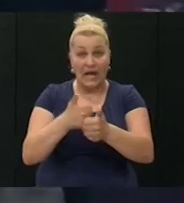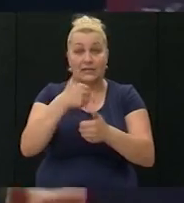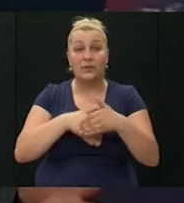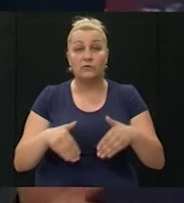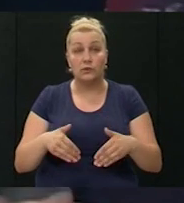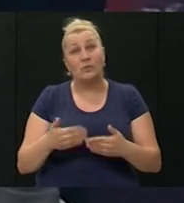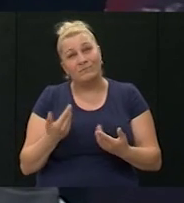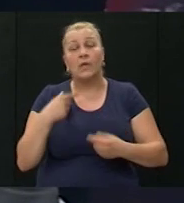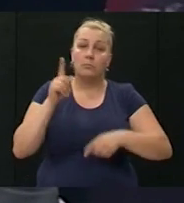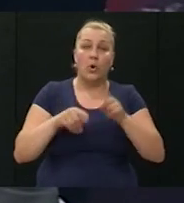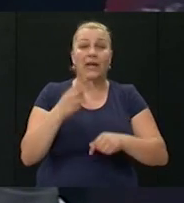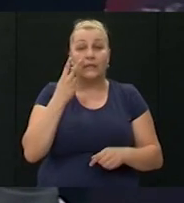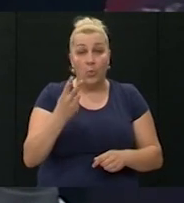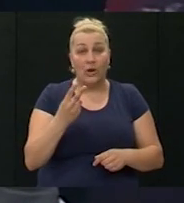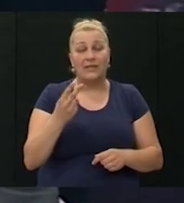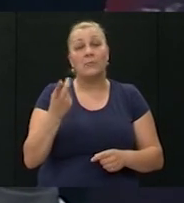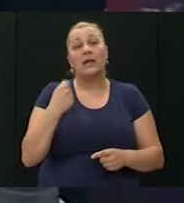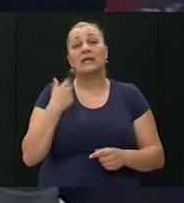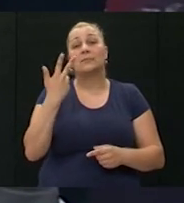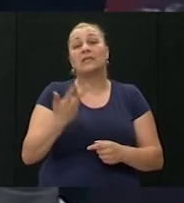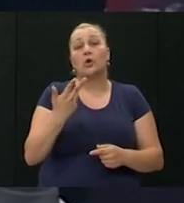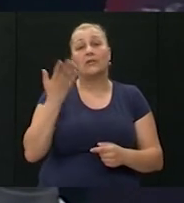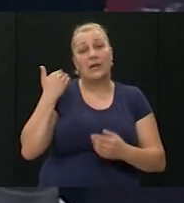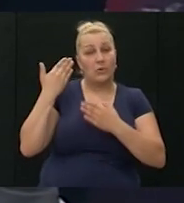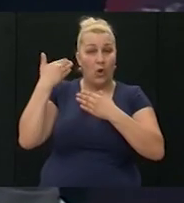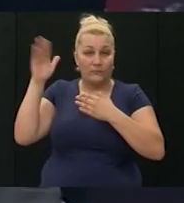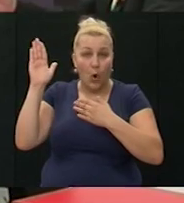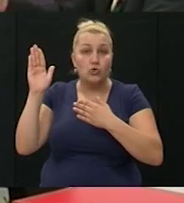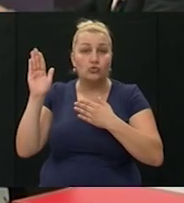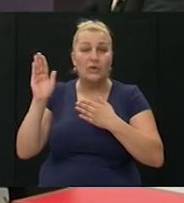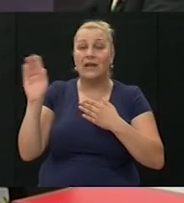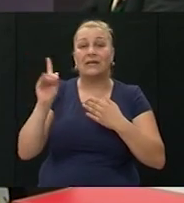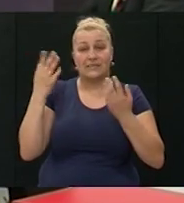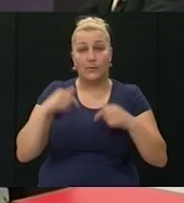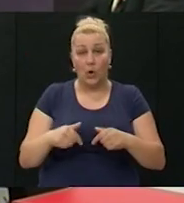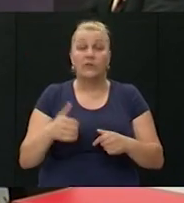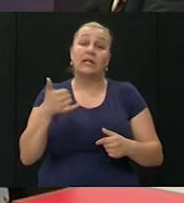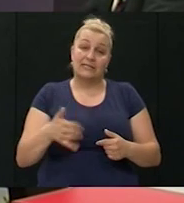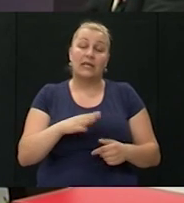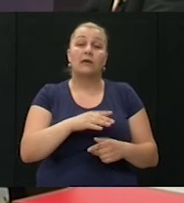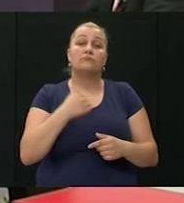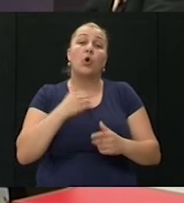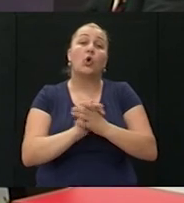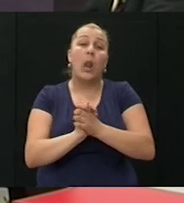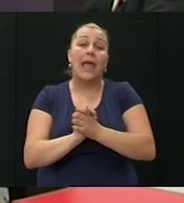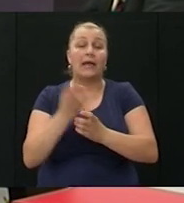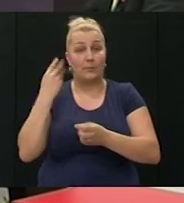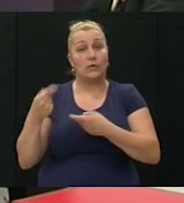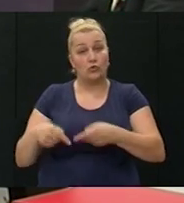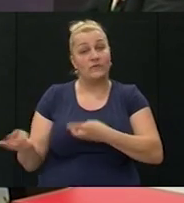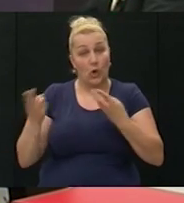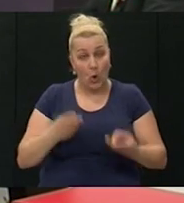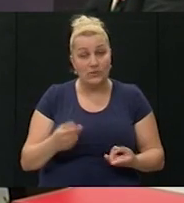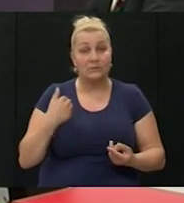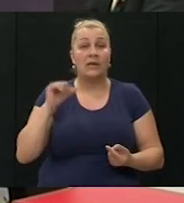pogledam, makar bio sam tri godine odsutan, tako da nisam mnoga ogledati. Sad ćete imati veću obvezu, subota 2017. I kolege bili, gosti,